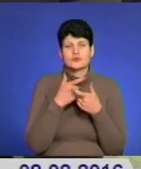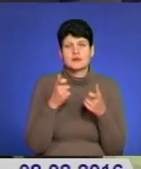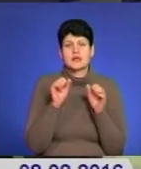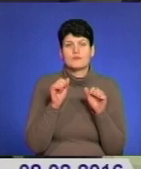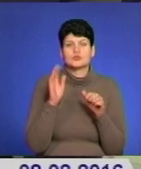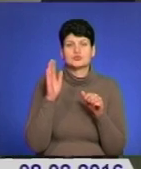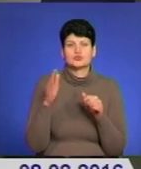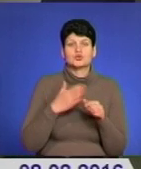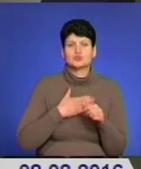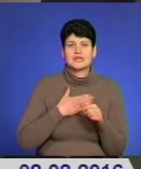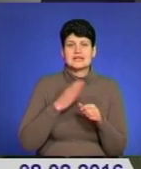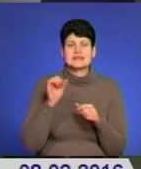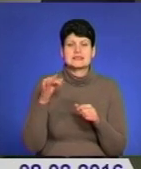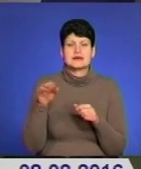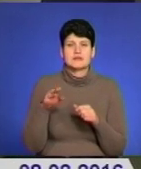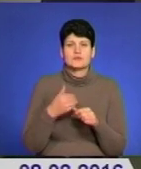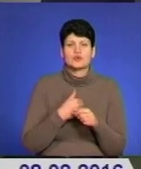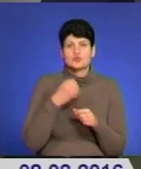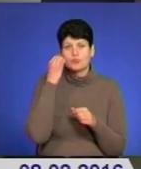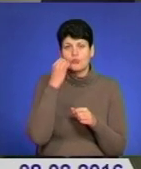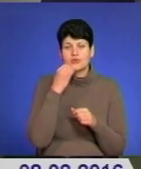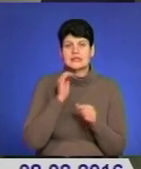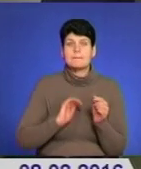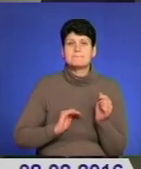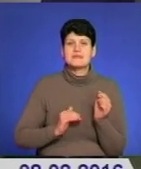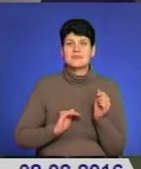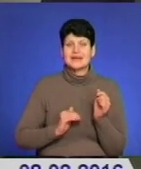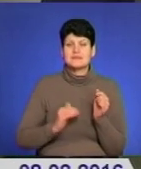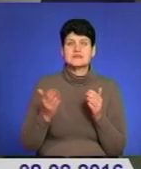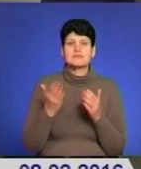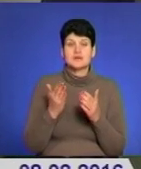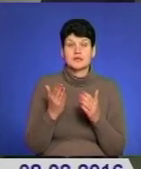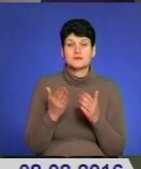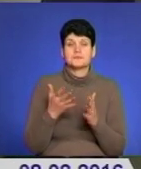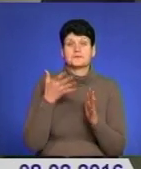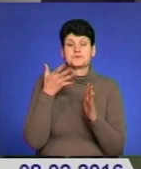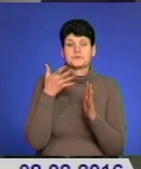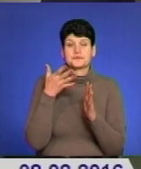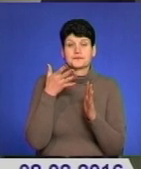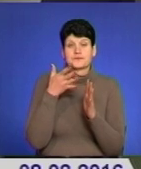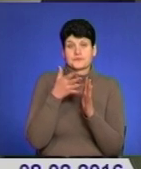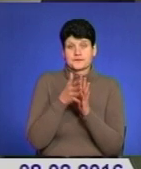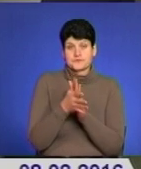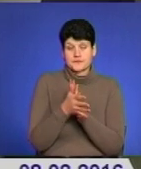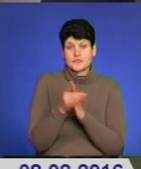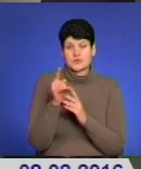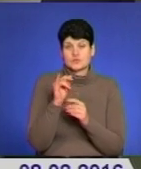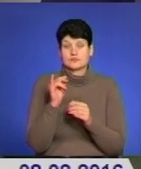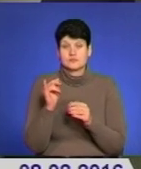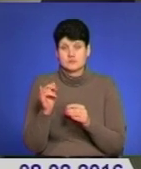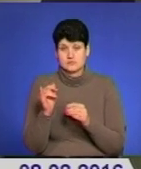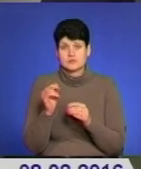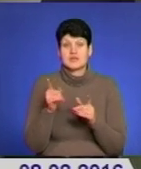розміщена в нас на сайті. Ми також хочемо дуже подякувати підприємцям, які запідозрили щось погане і